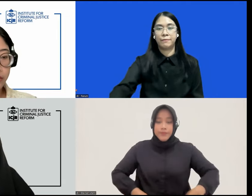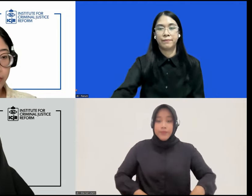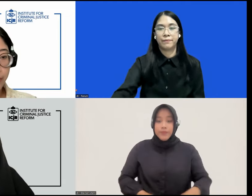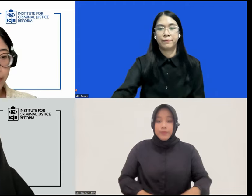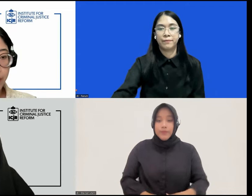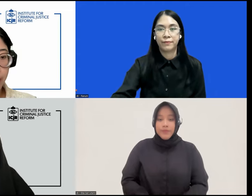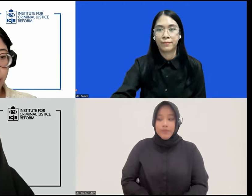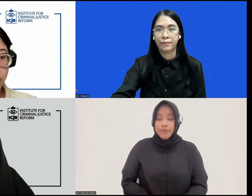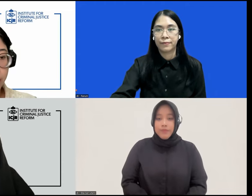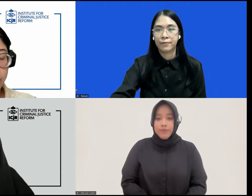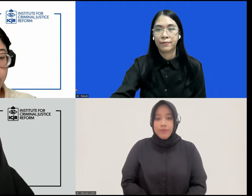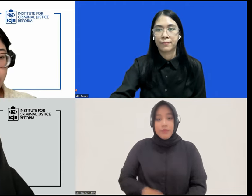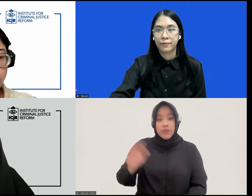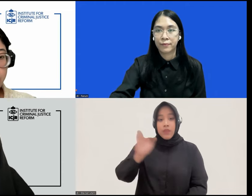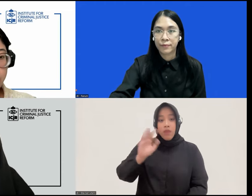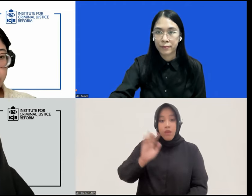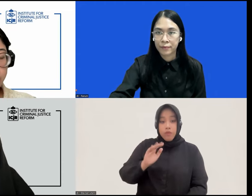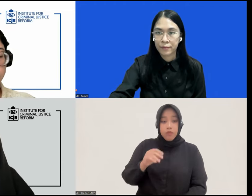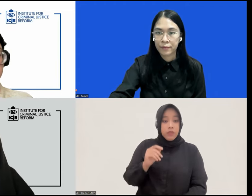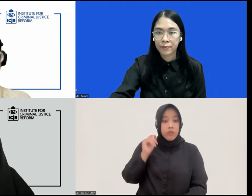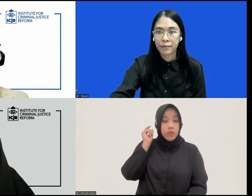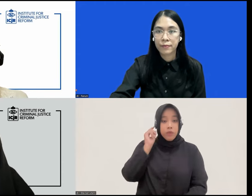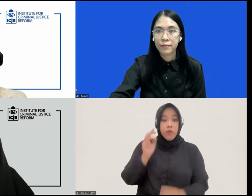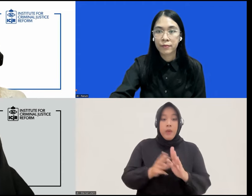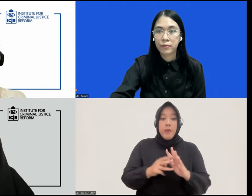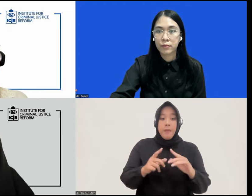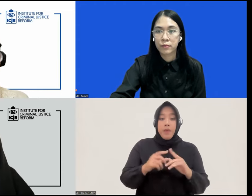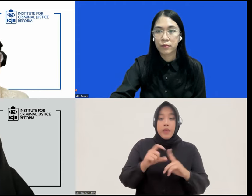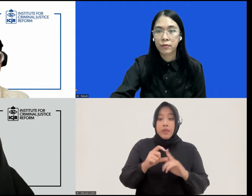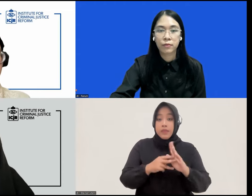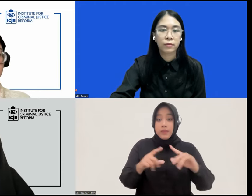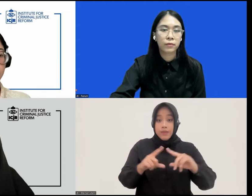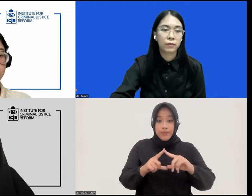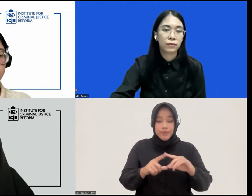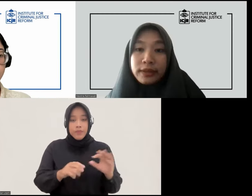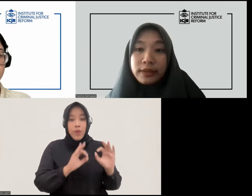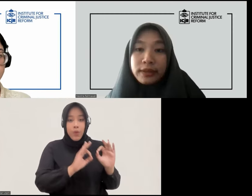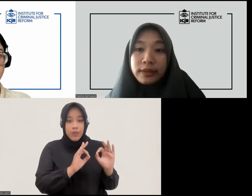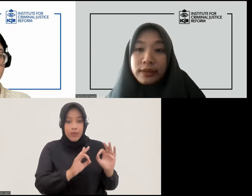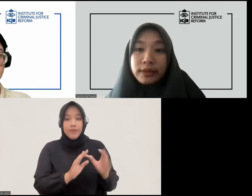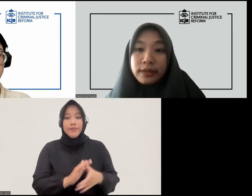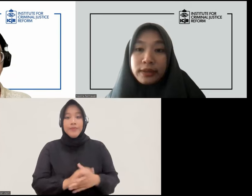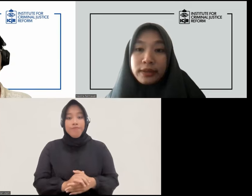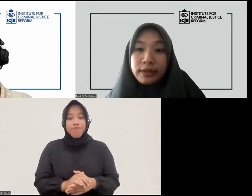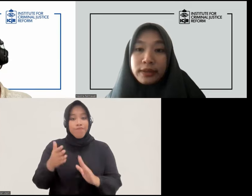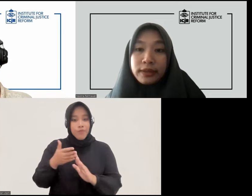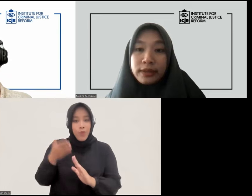halo Mbak Maidina oke sepertinya